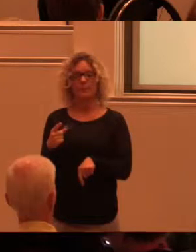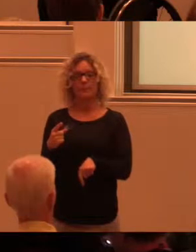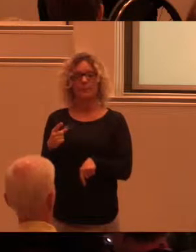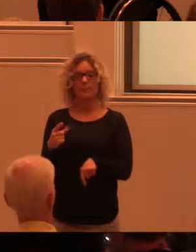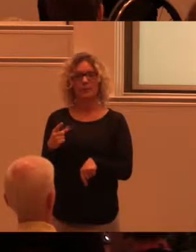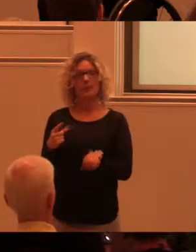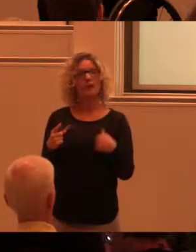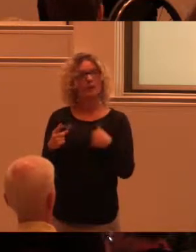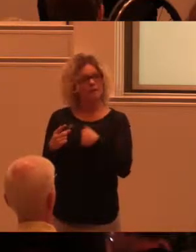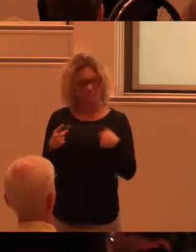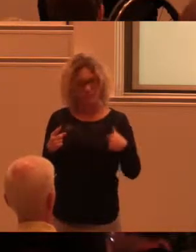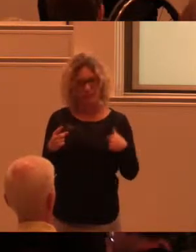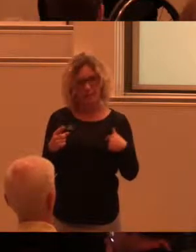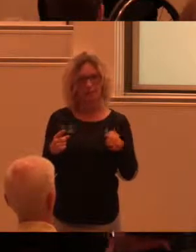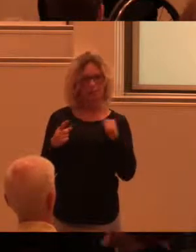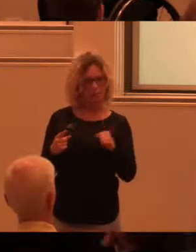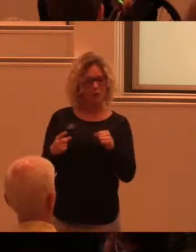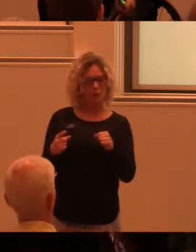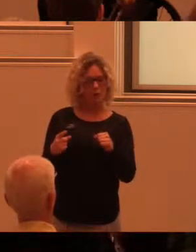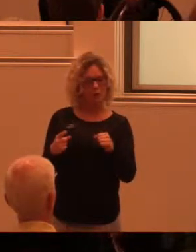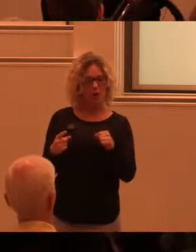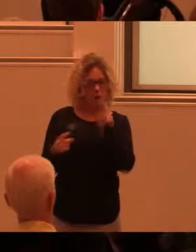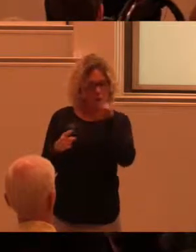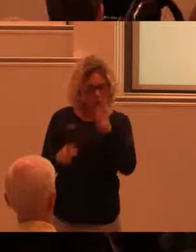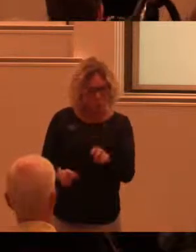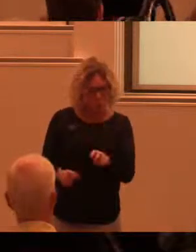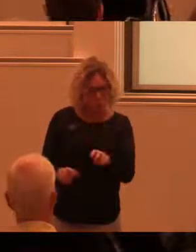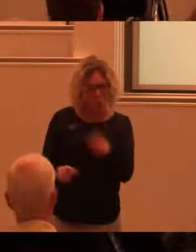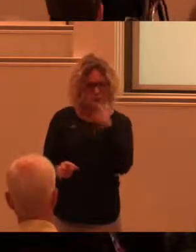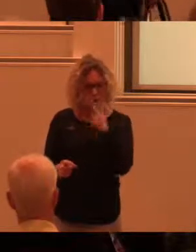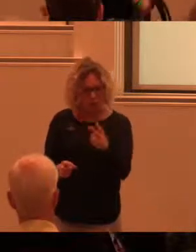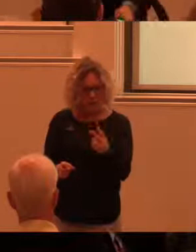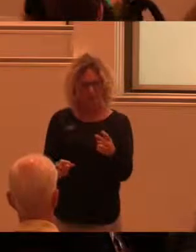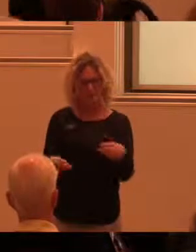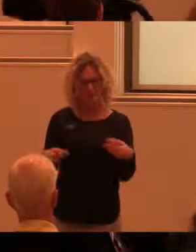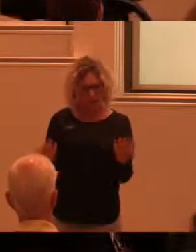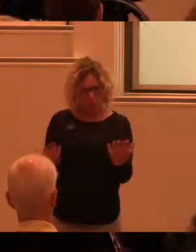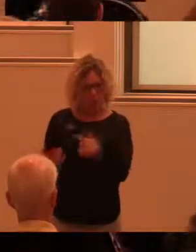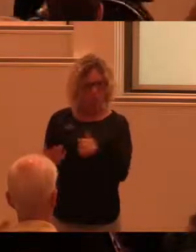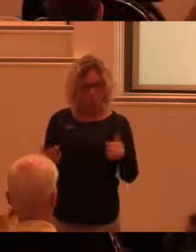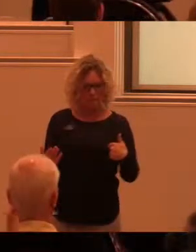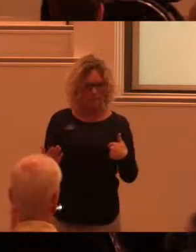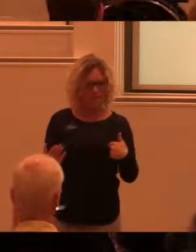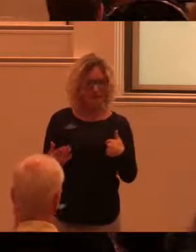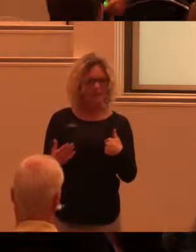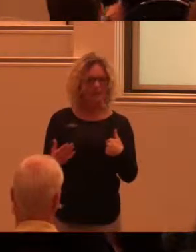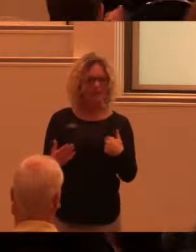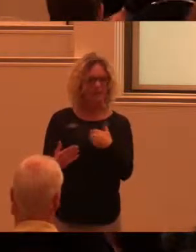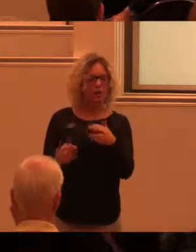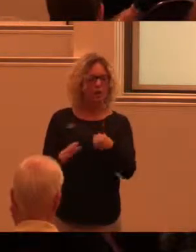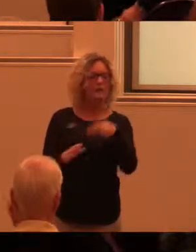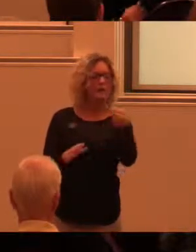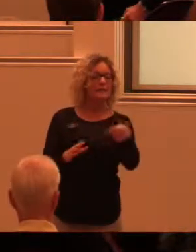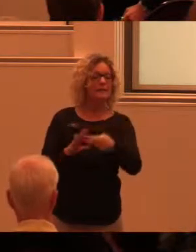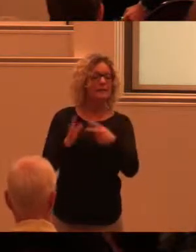så ska vi titta på vad ska vi göra nästa strategiperiod.